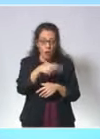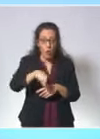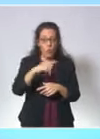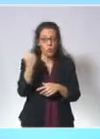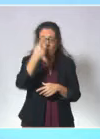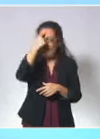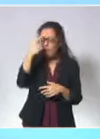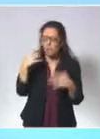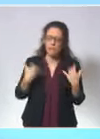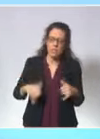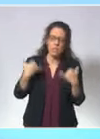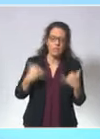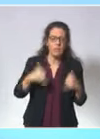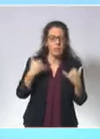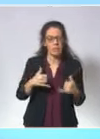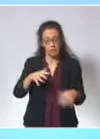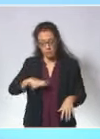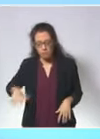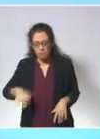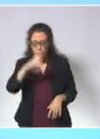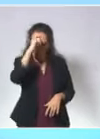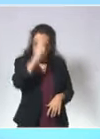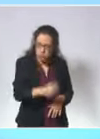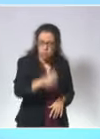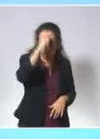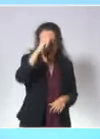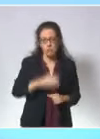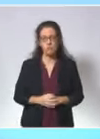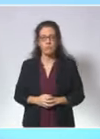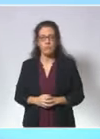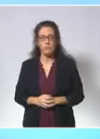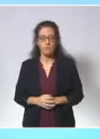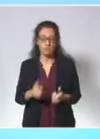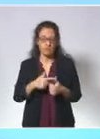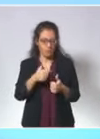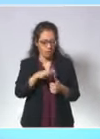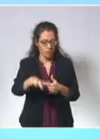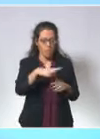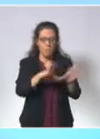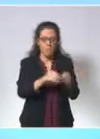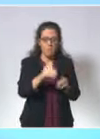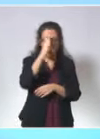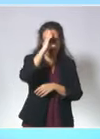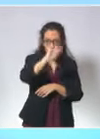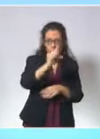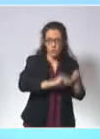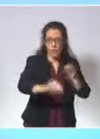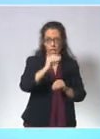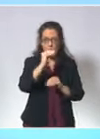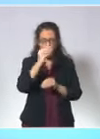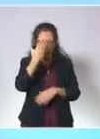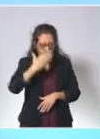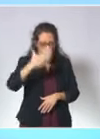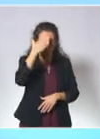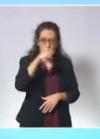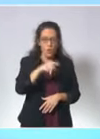Nous leur devons beaucoup. Nous leur devons d'abord notre reconnaissance pour leur engagement pendant les fêtes puisqu